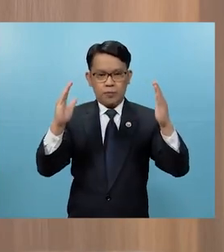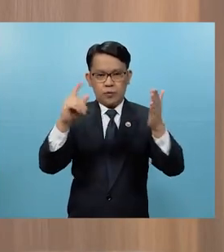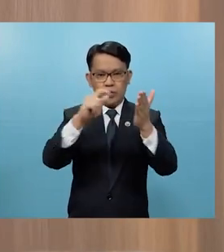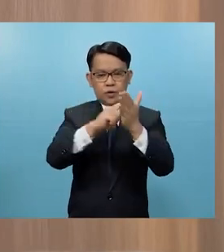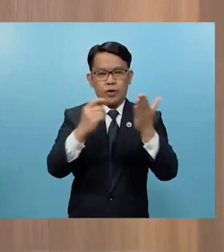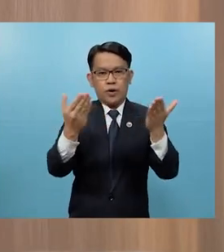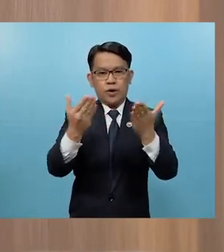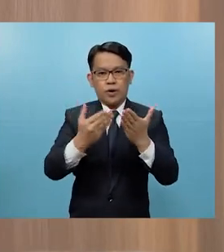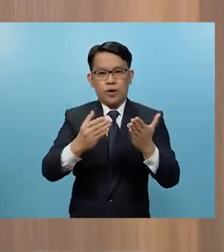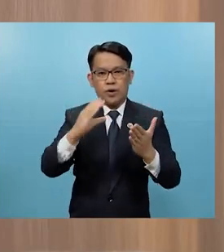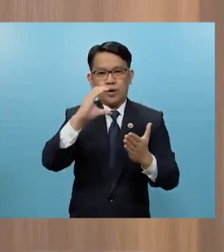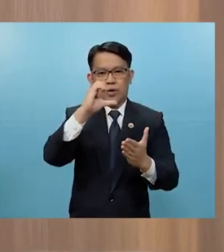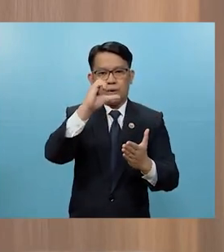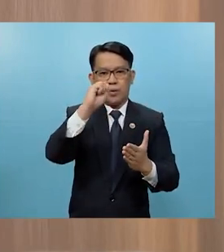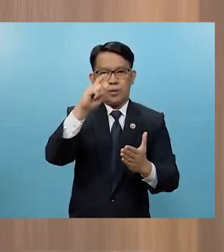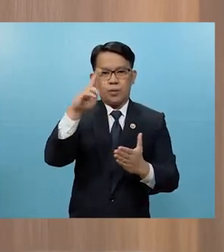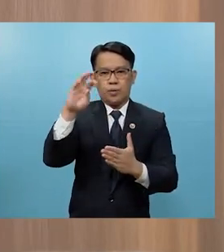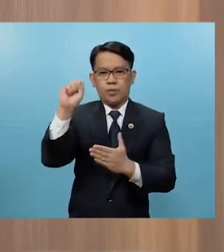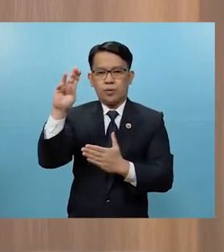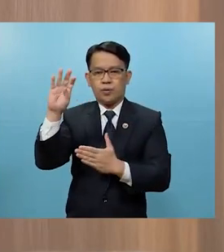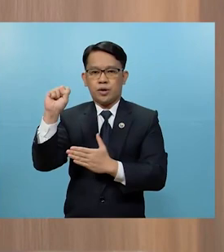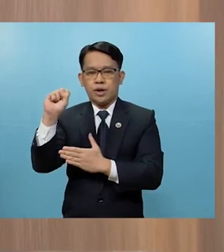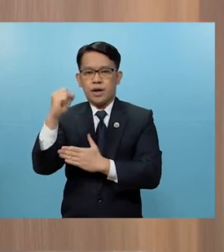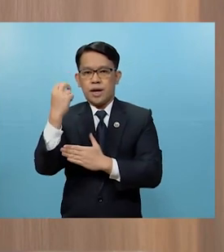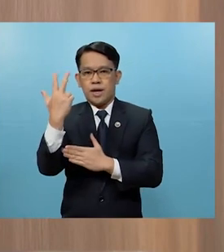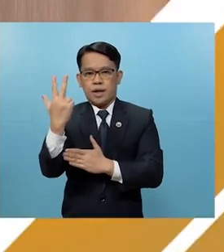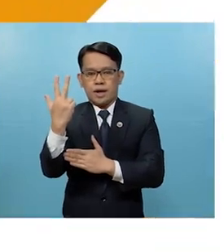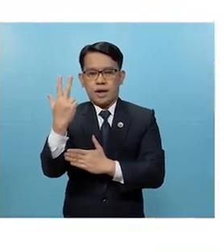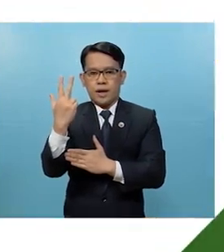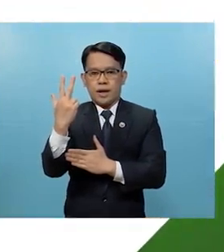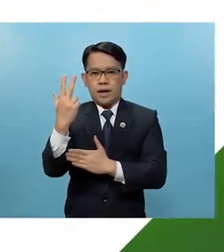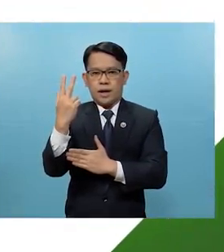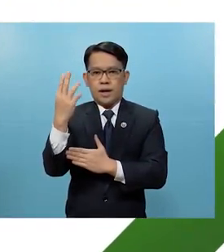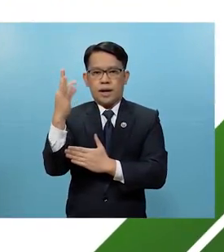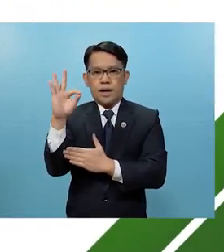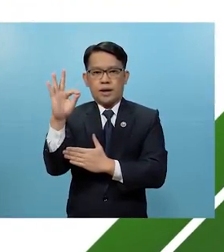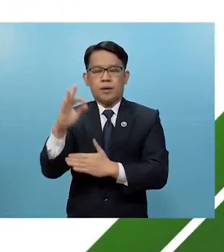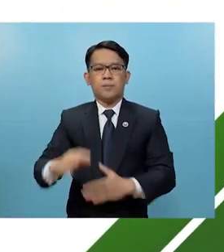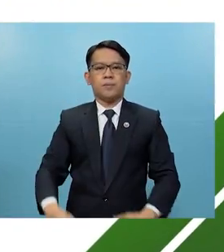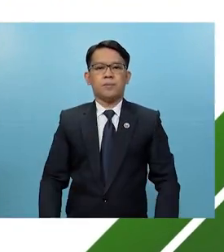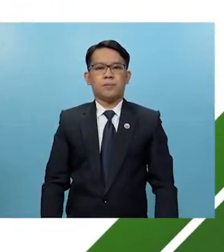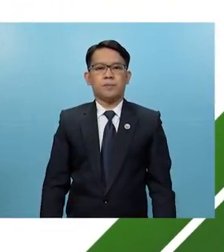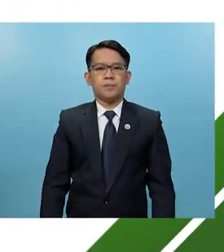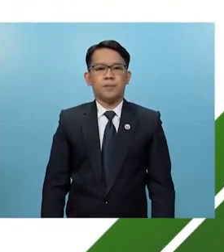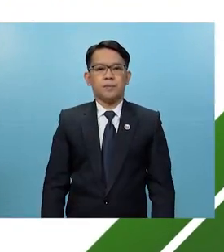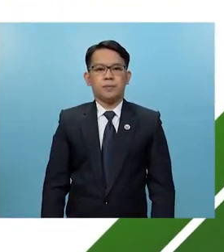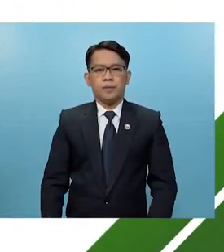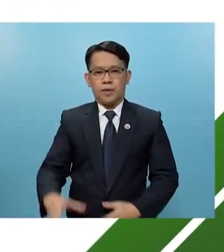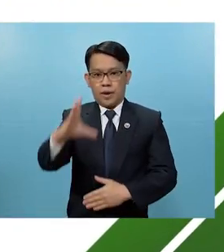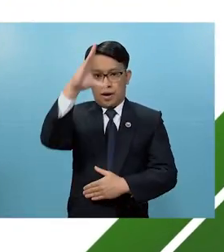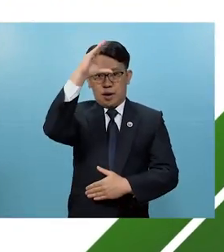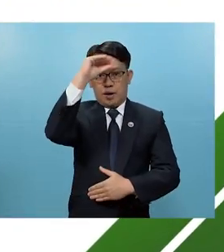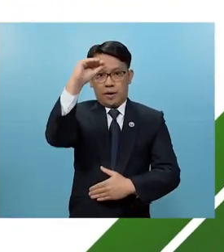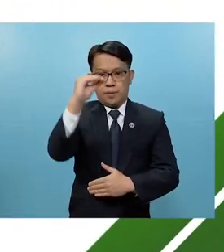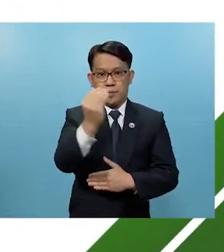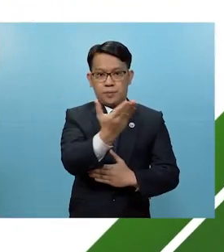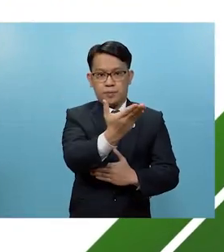nakasulat dito po sa kulosas sa 3 at 19 Mga lalaki